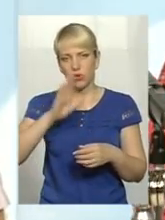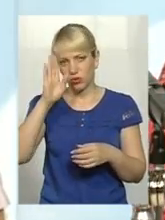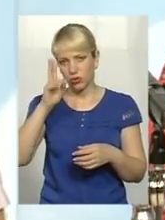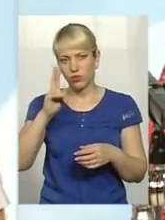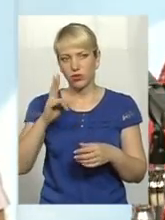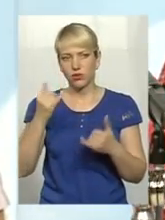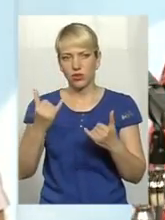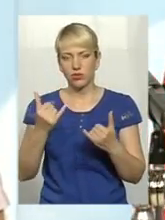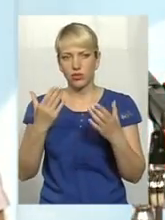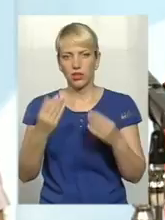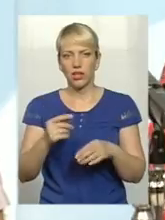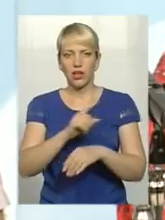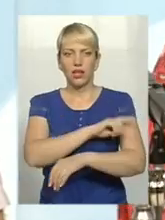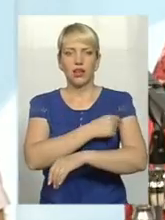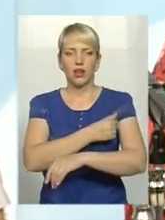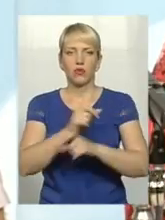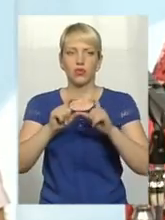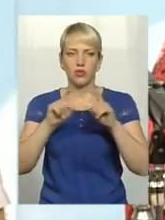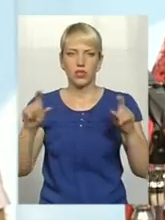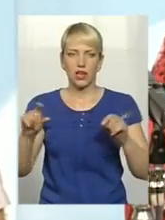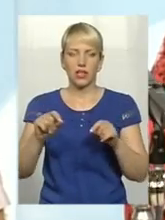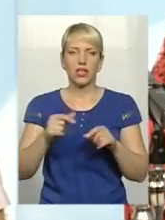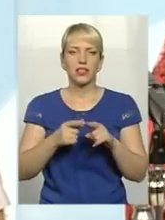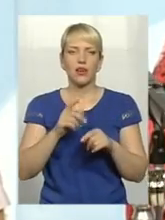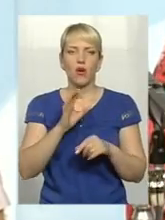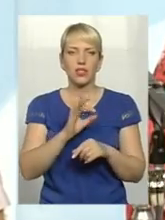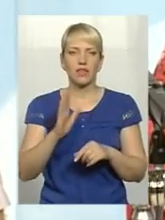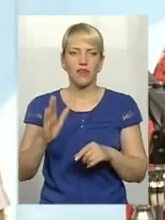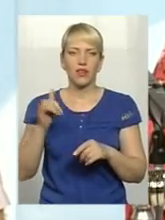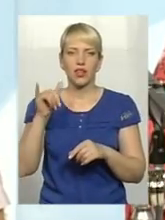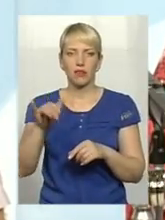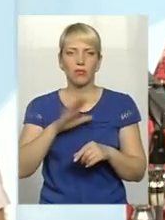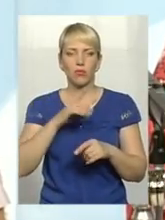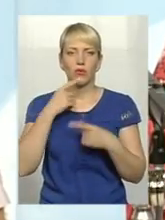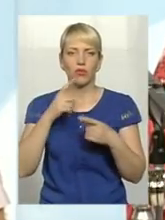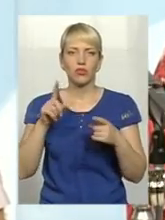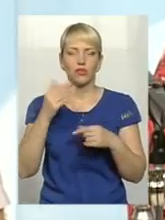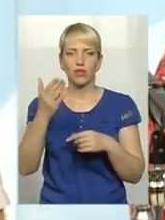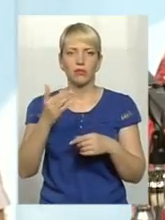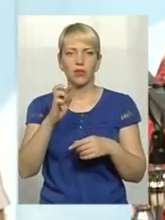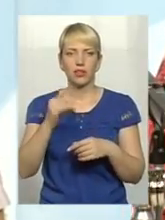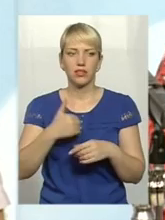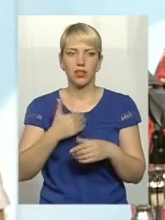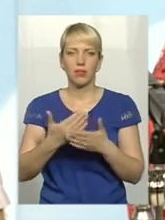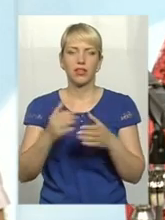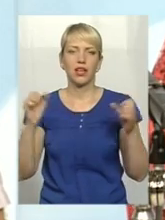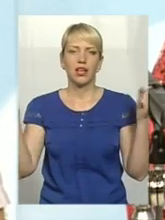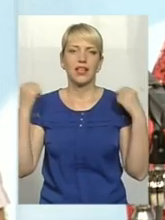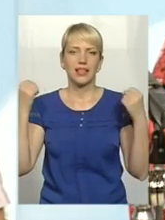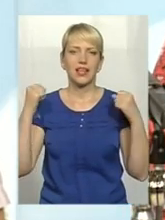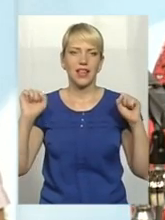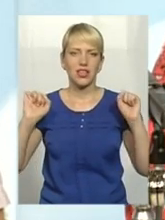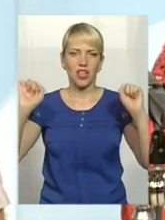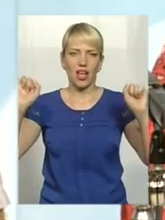лікуються у закладі Оксани Валерівни, і ними було проговорено, що вони хотіли би мати тренажери, що було би